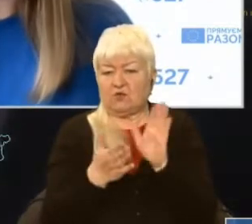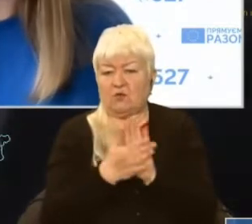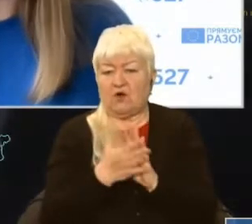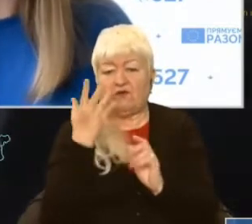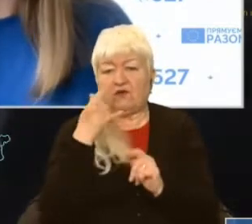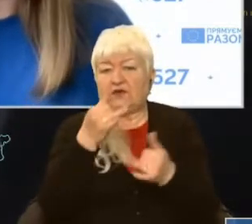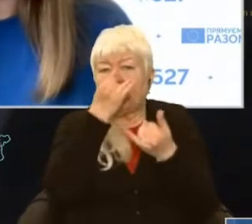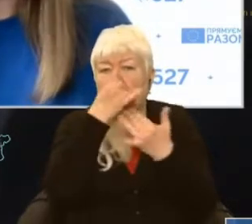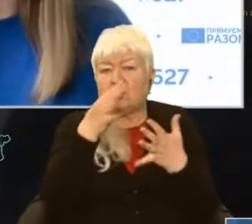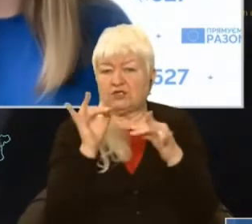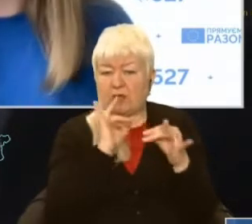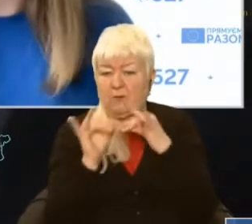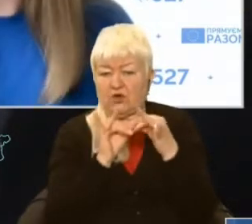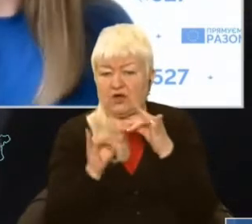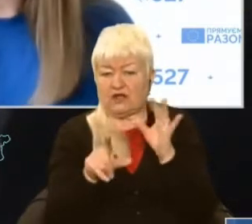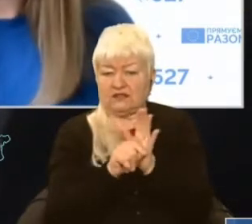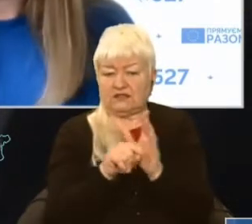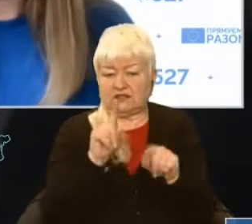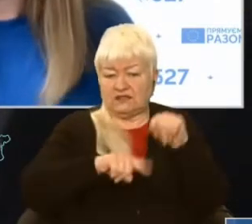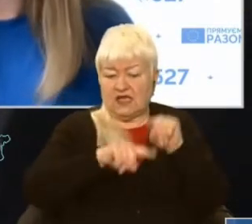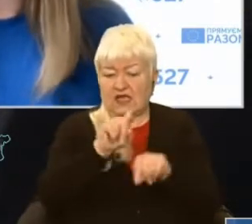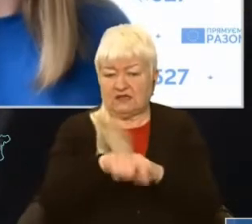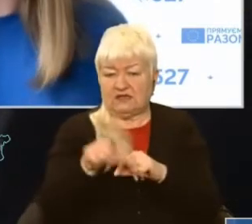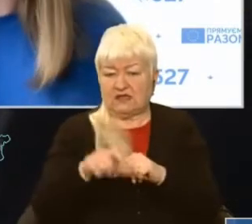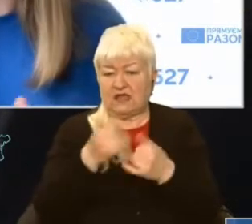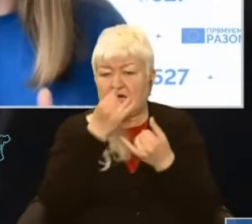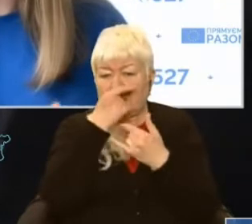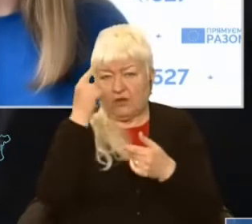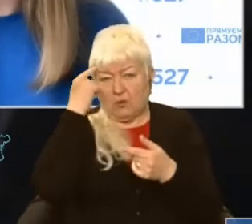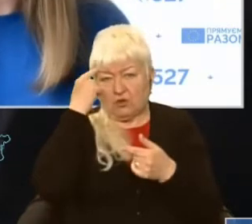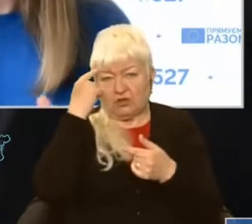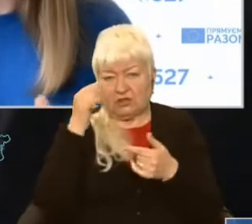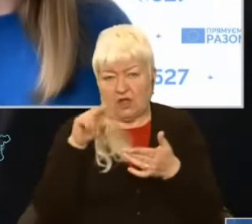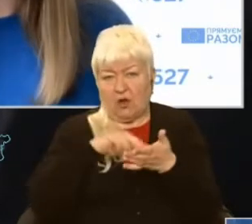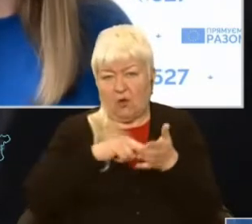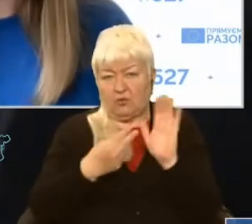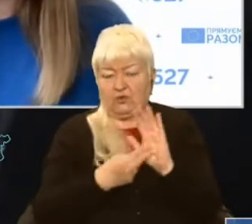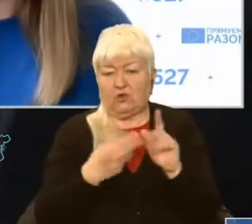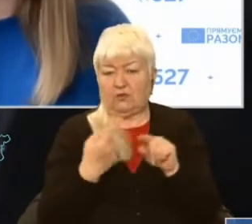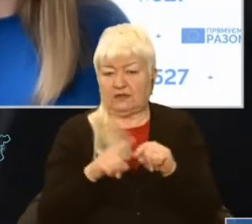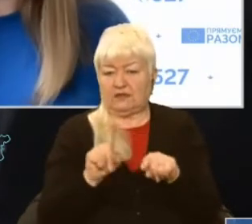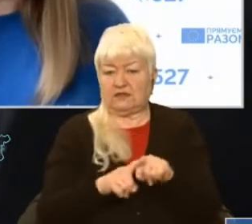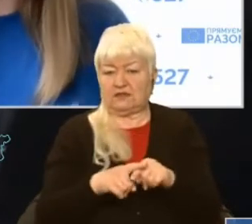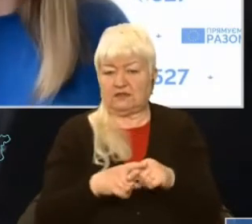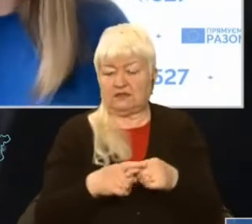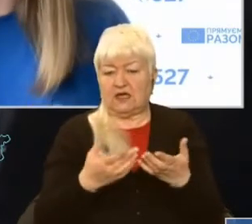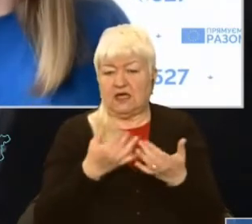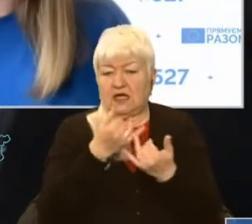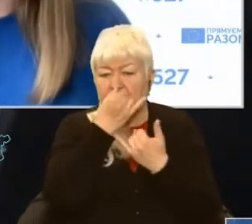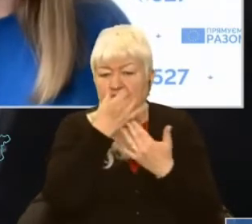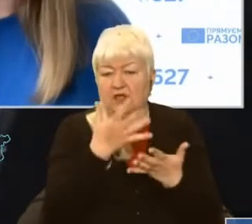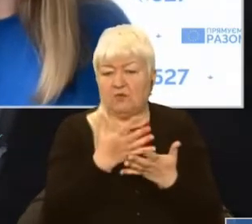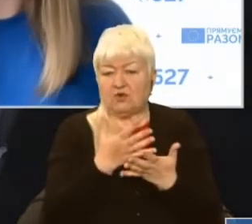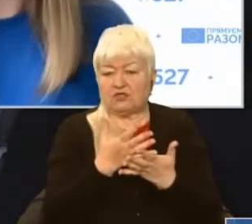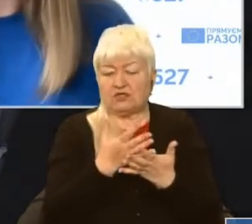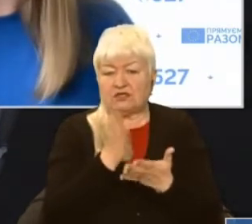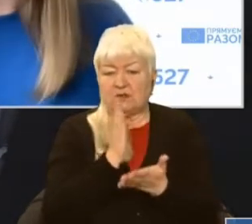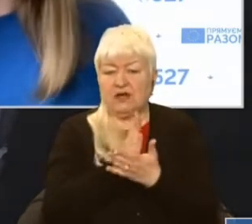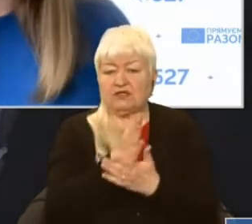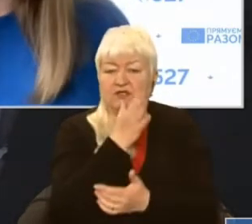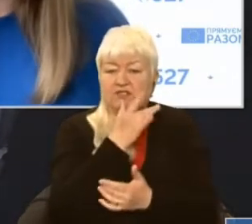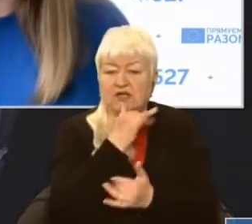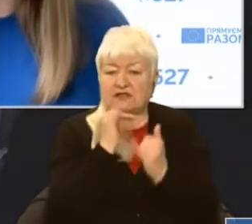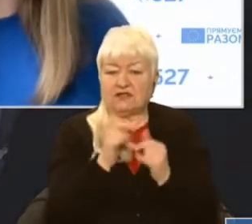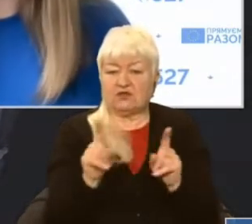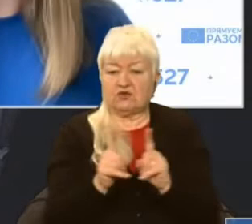ви не можете порадитися з рідними, з близькими, не можете обдумати цю пропозицію, не можете взяти час на те, щоб прийняти це